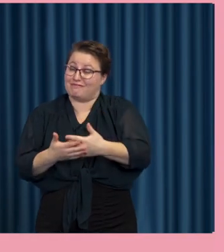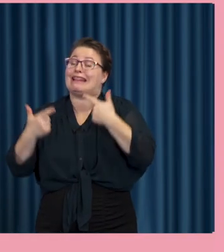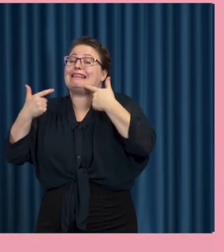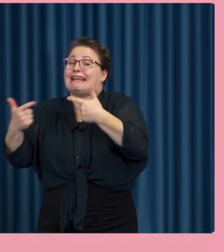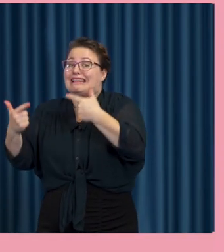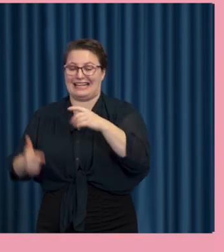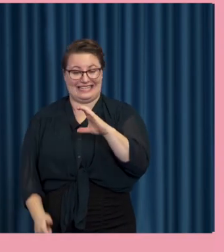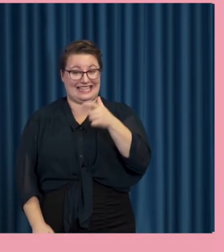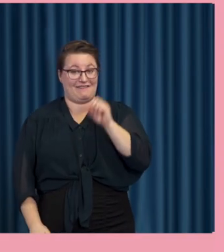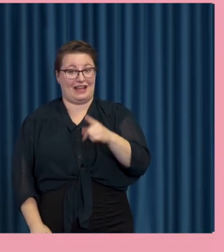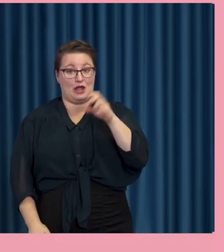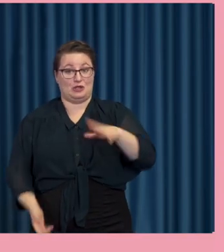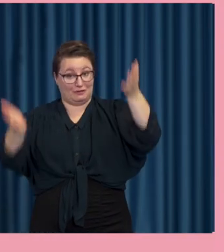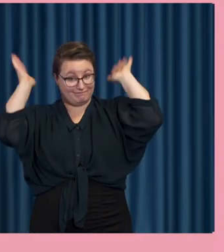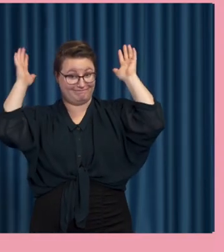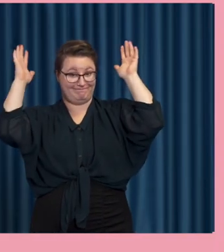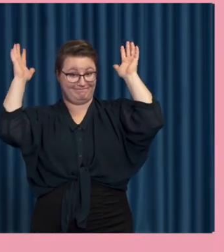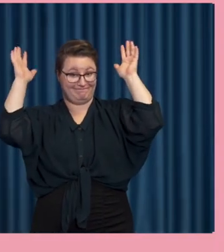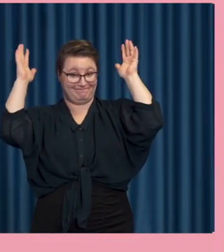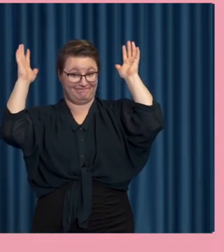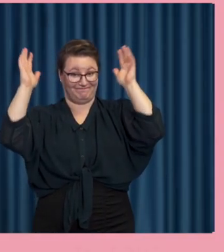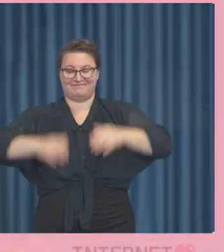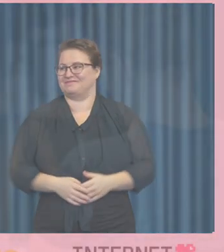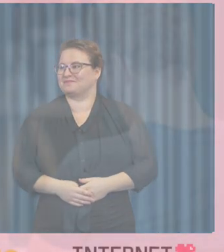tusen tack. Tack själv. Stefan Larsson. Tack.